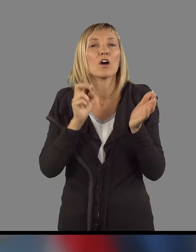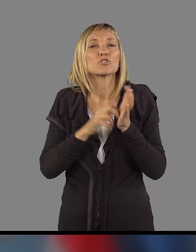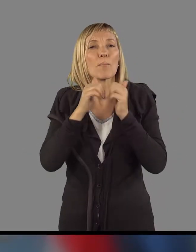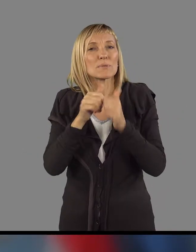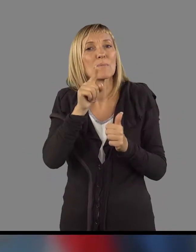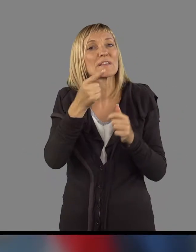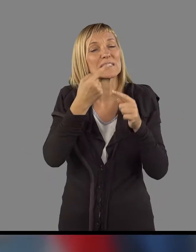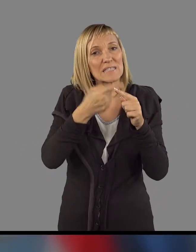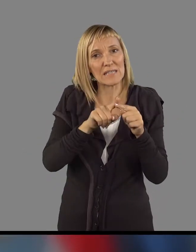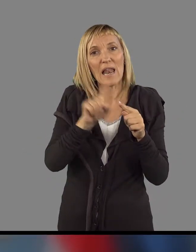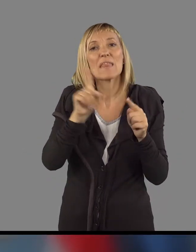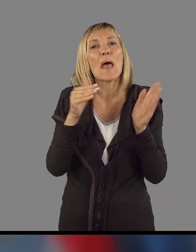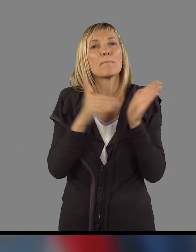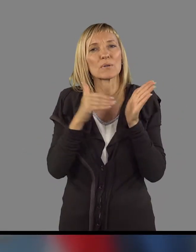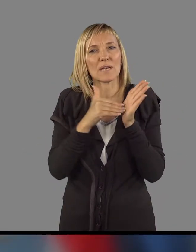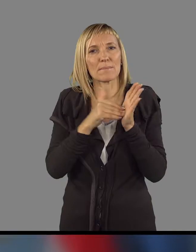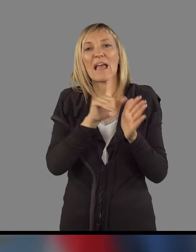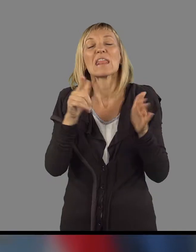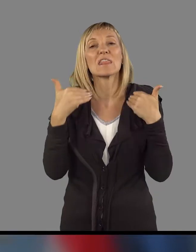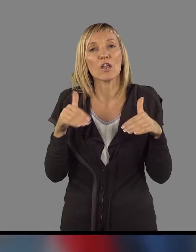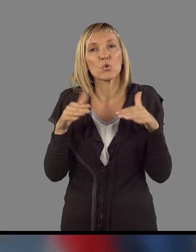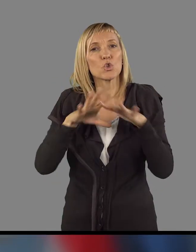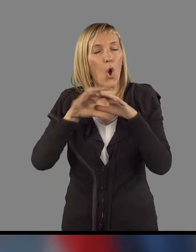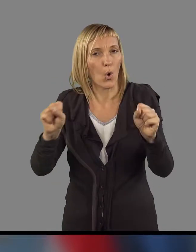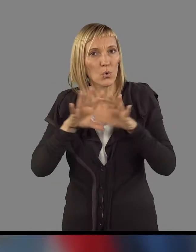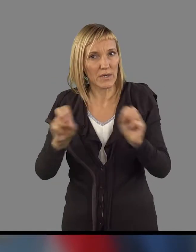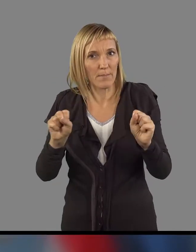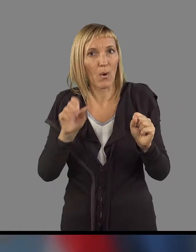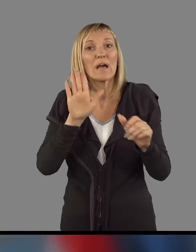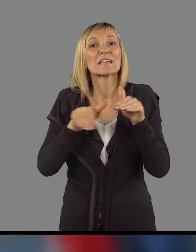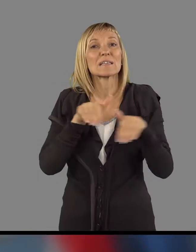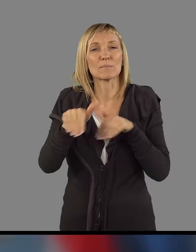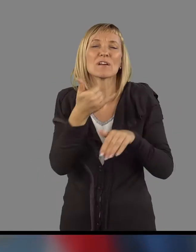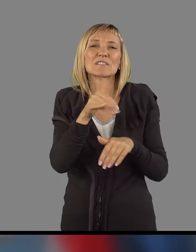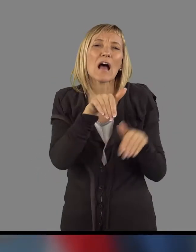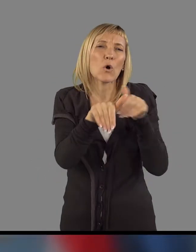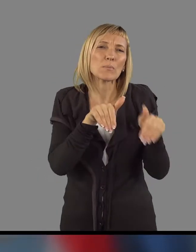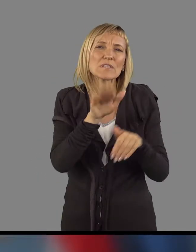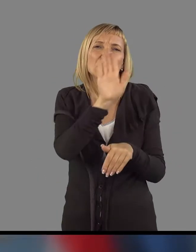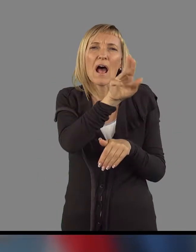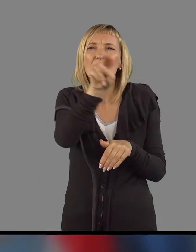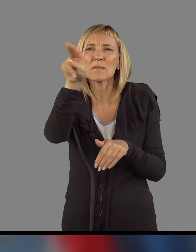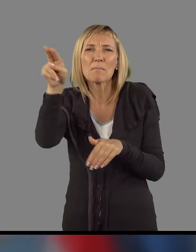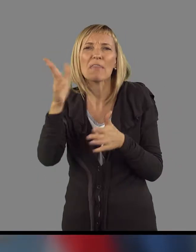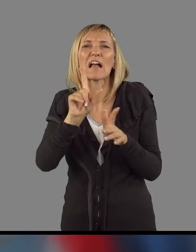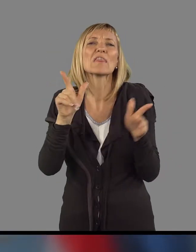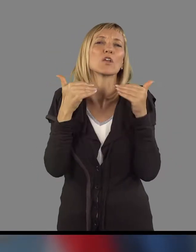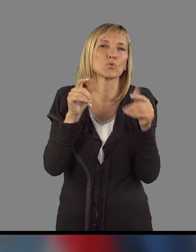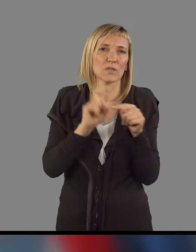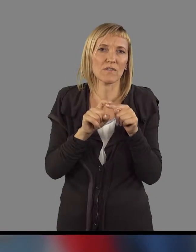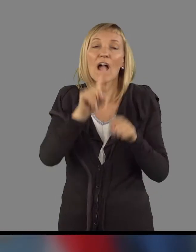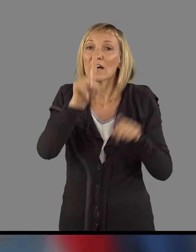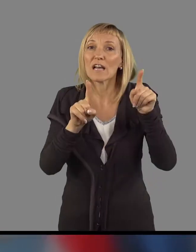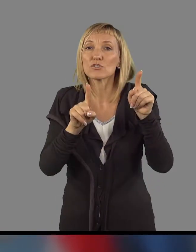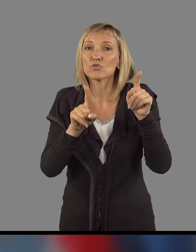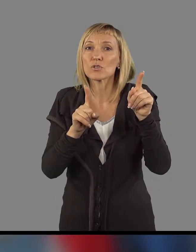tisti segment nepotrebnih, nejnojnih ukrepov, ki se na ministrstvo in vsako ministrstvo pri sebi jih je poiskalo v različni